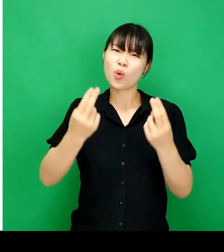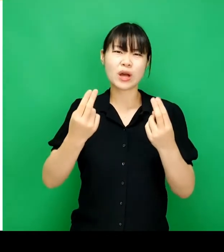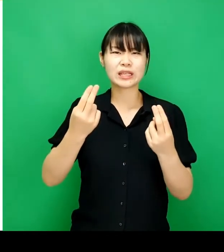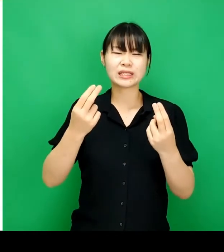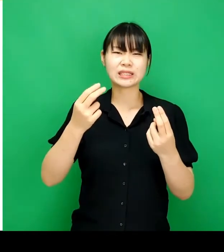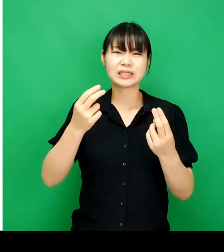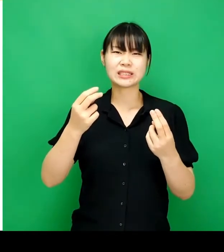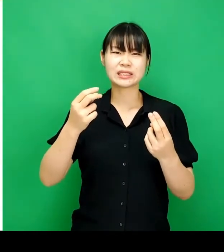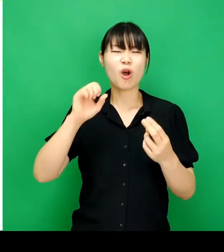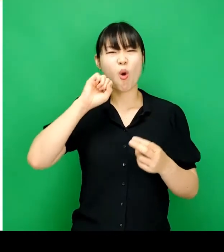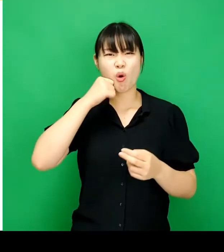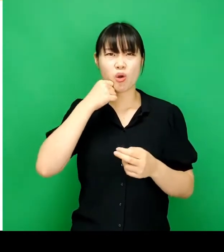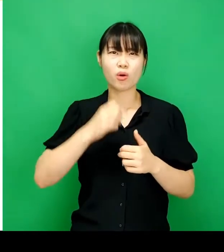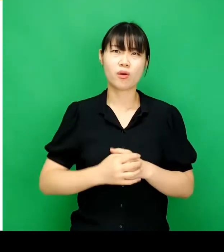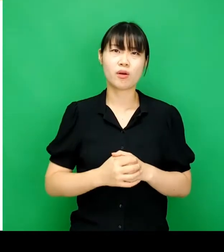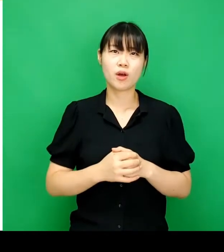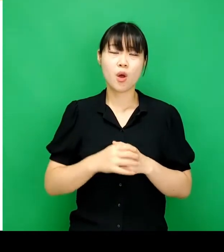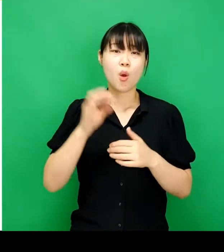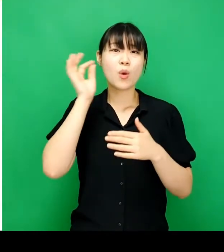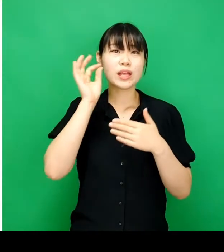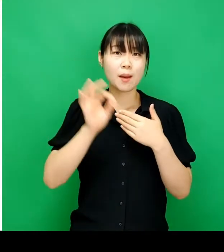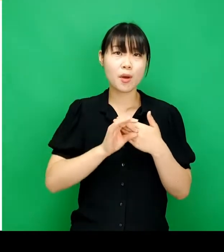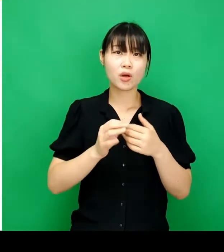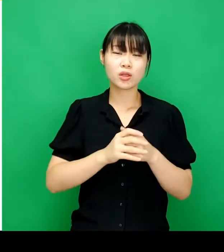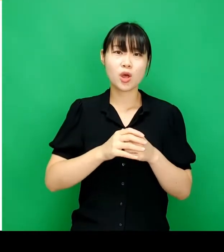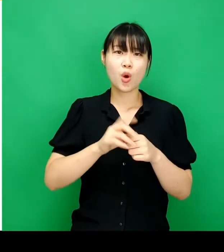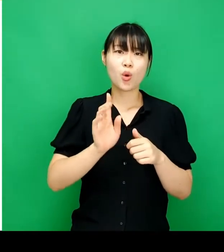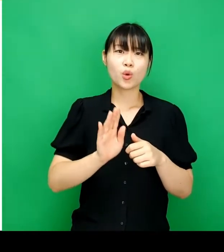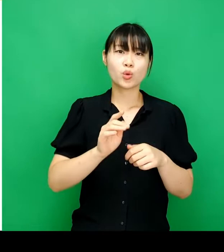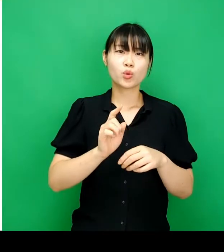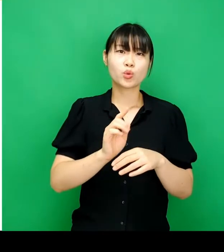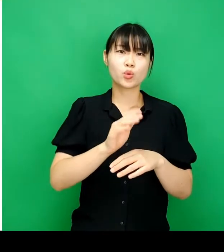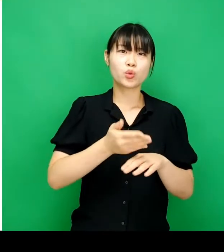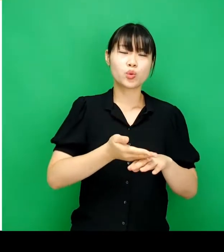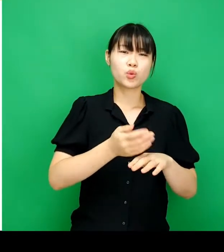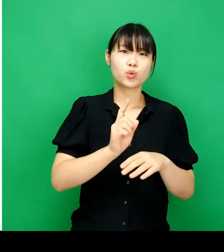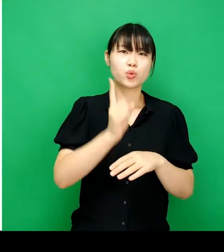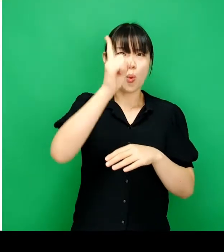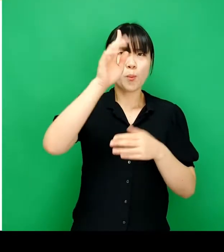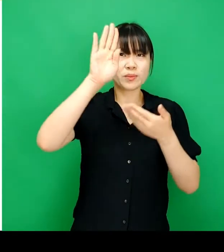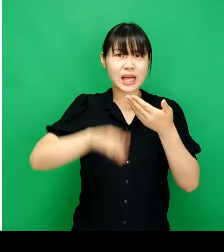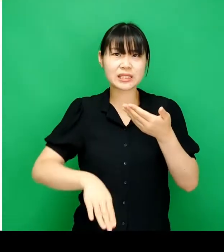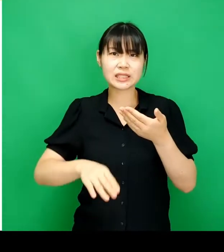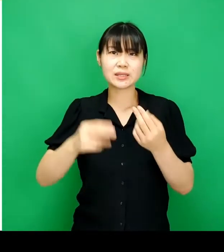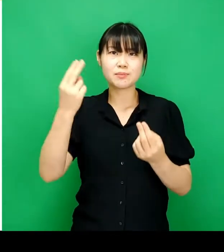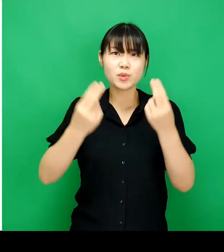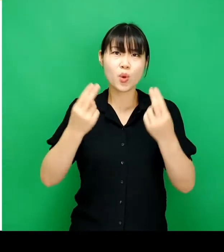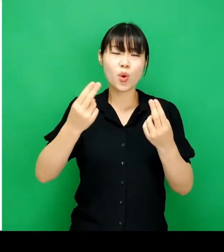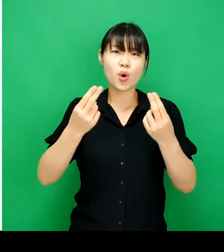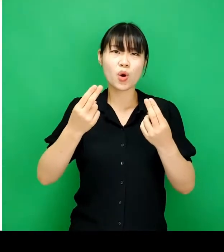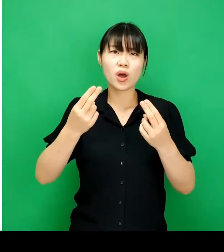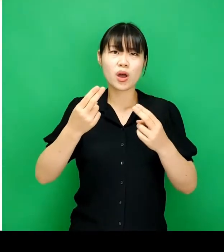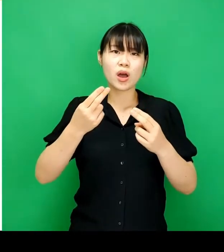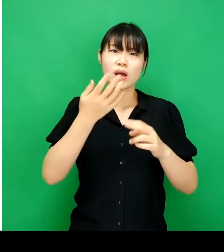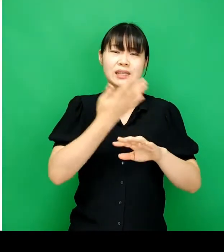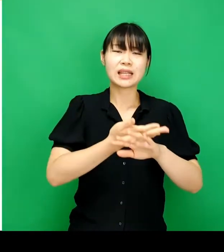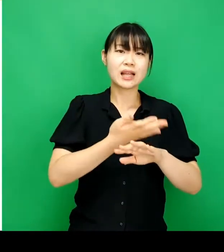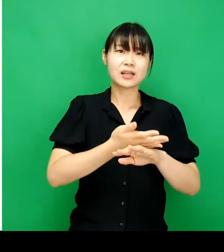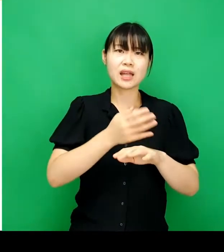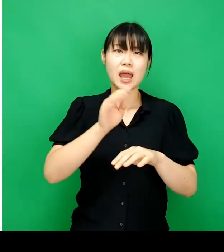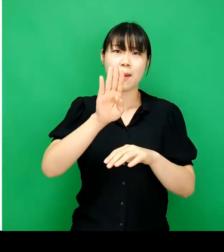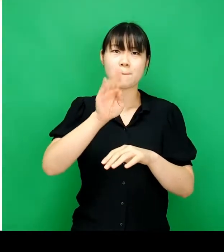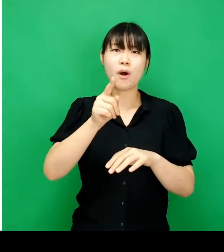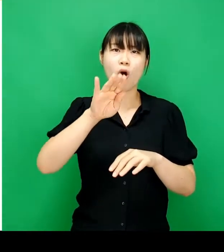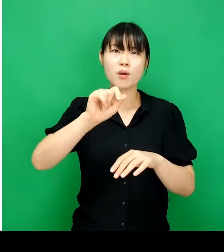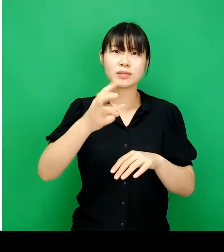막대차트보다 비교적 어렵습니다. 왜냐하면 높낮이로 값을 비교하는 막대차트와 달리 버블차트는